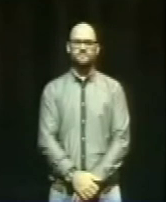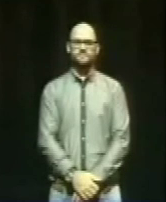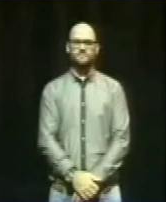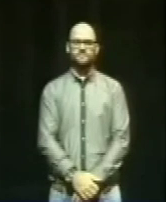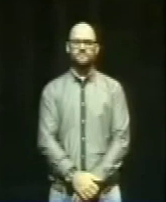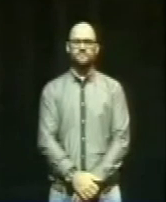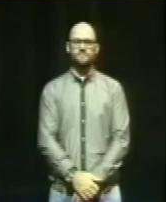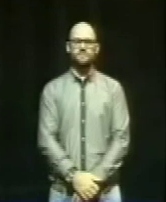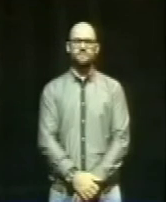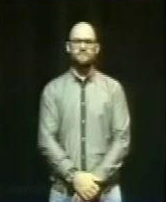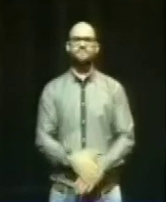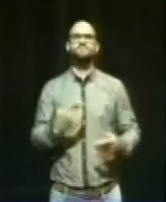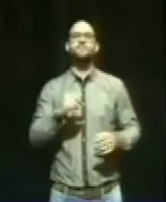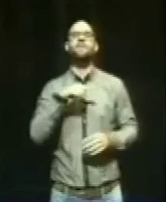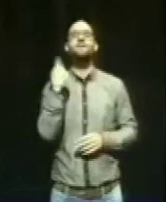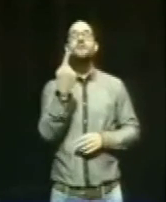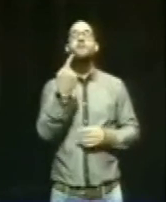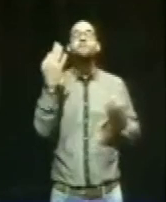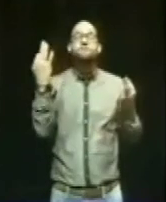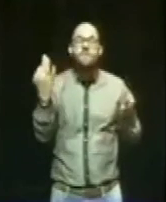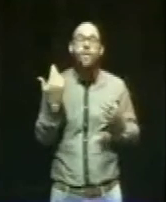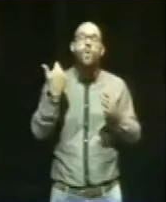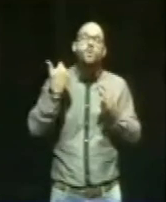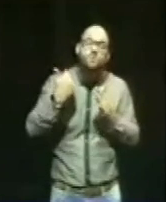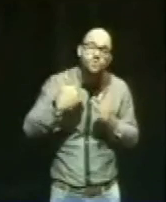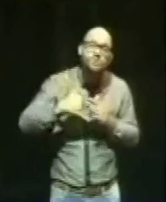Was wir brauchen, ist mehr Kampfgeist.